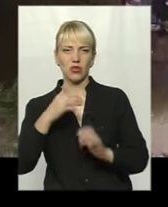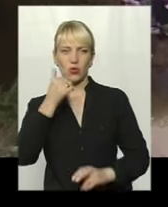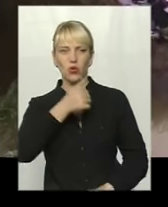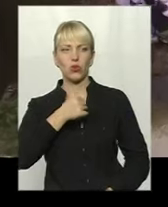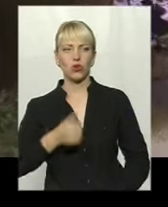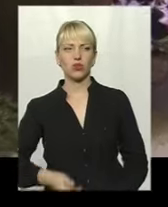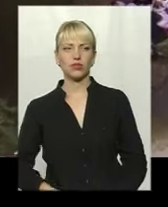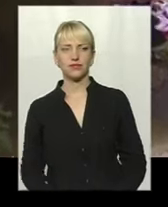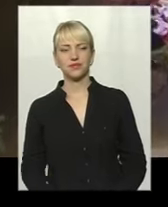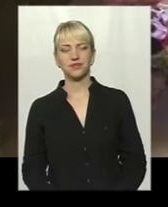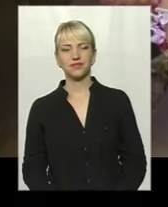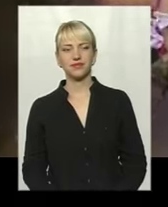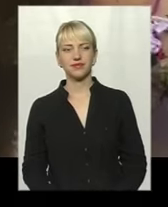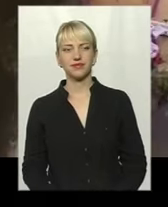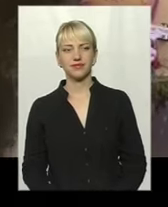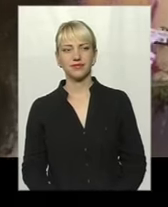Сьогодні